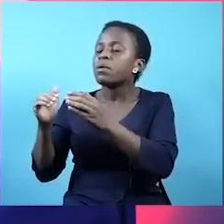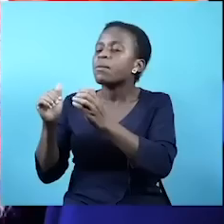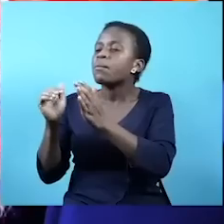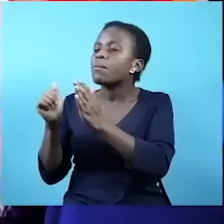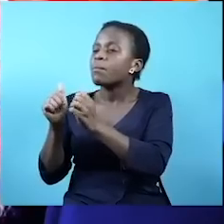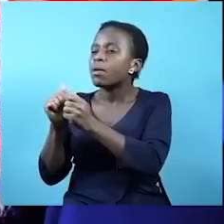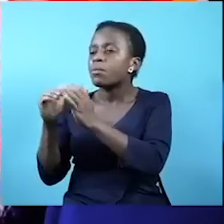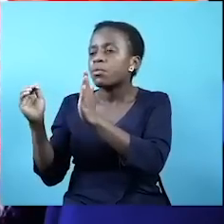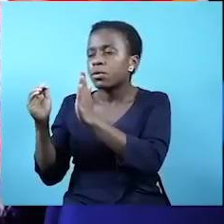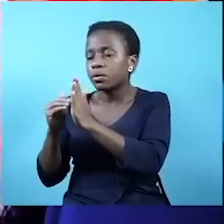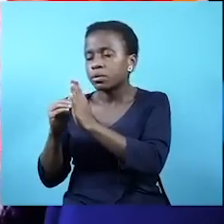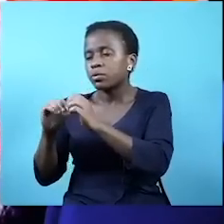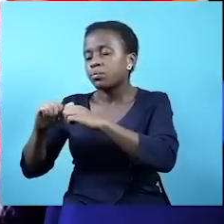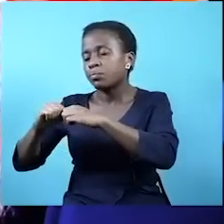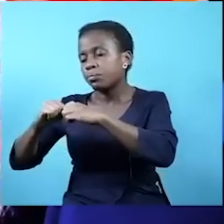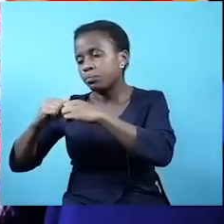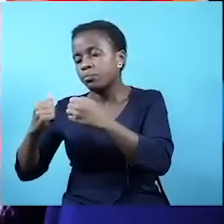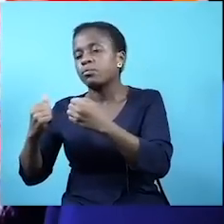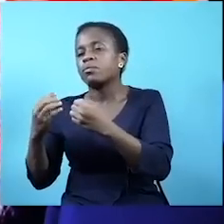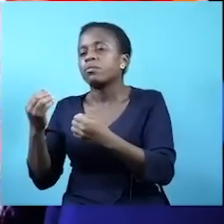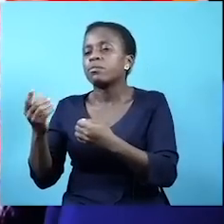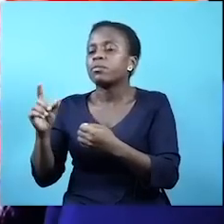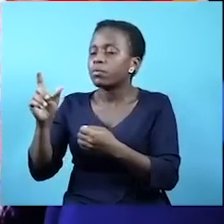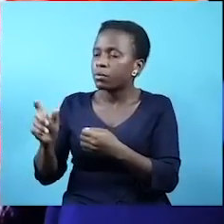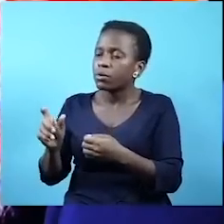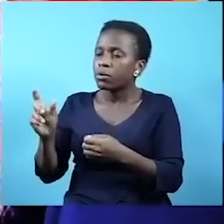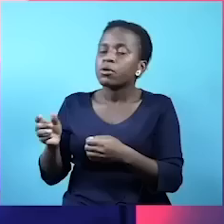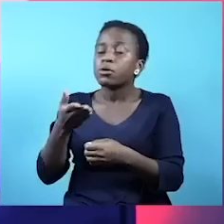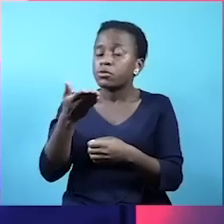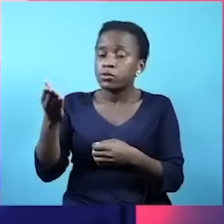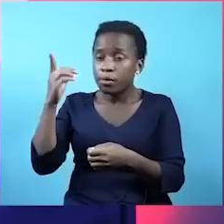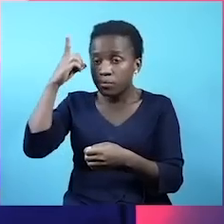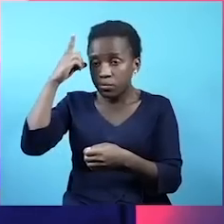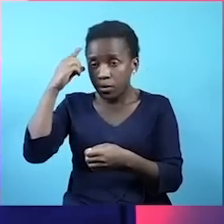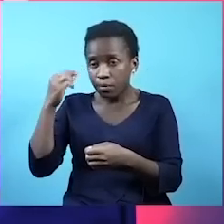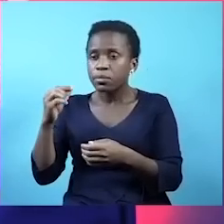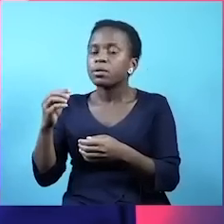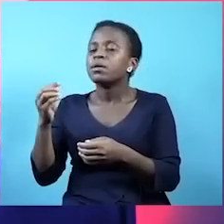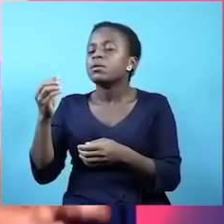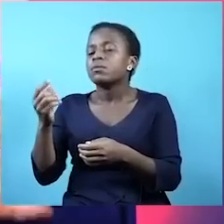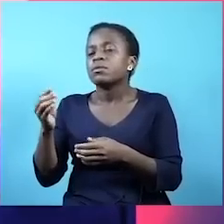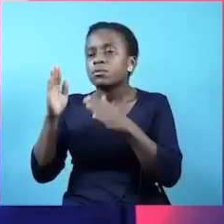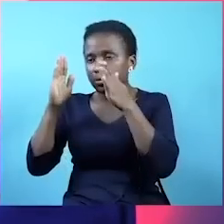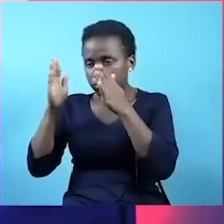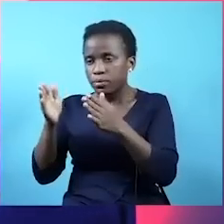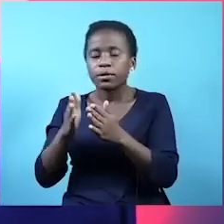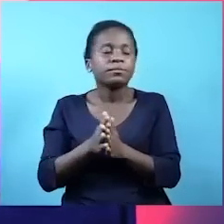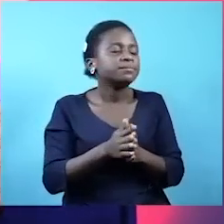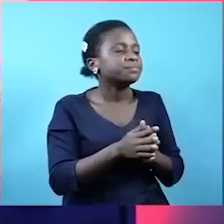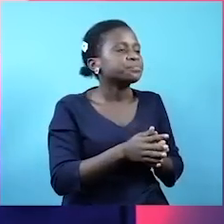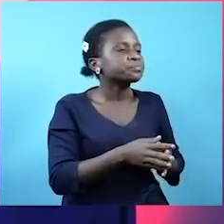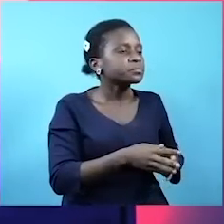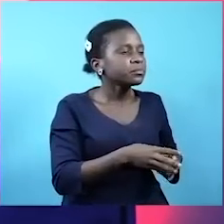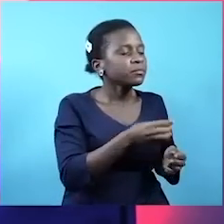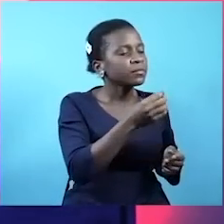Na njeni ni watu mnawamini kwa mba feather za wananchi zinapaswa kue shmika. Kama bunge Feather za wananchi zilizo kusha